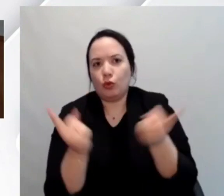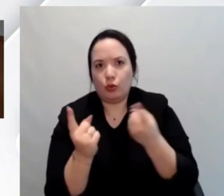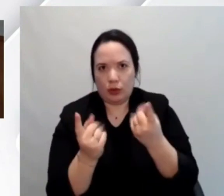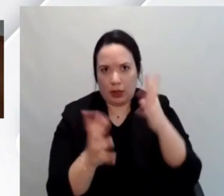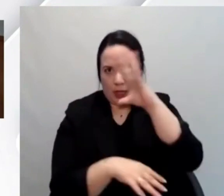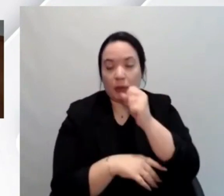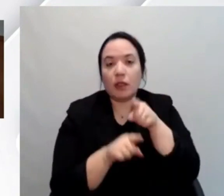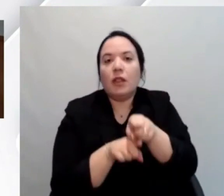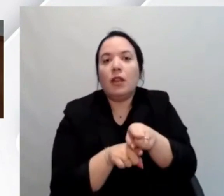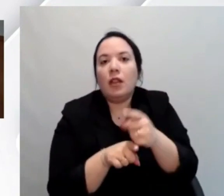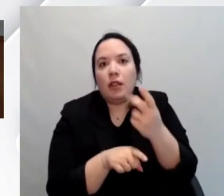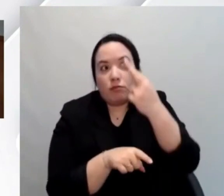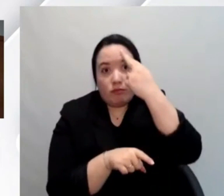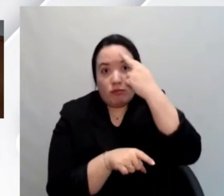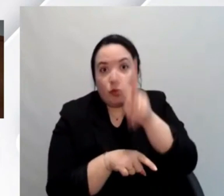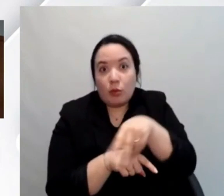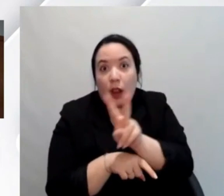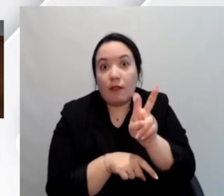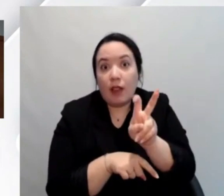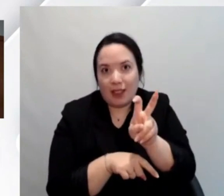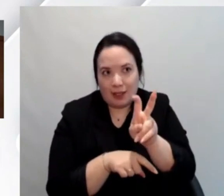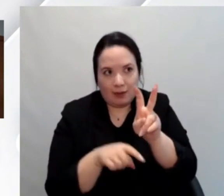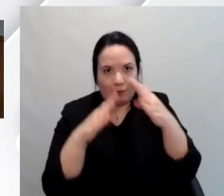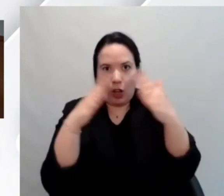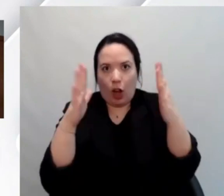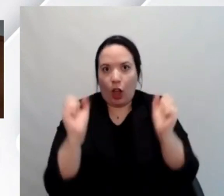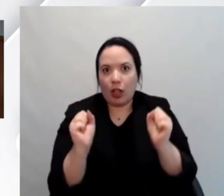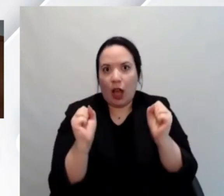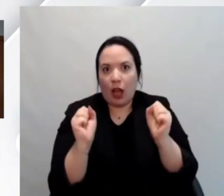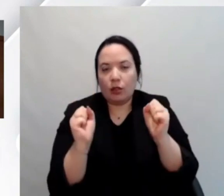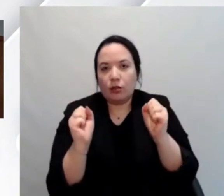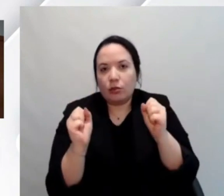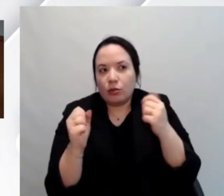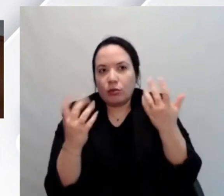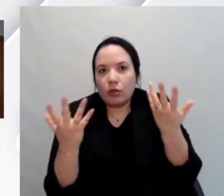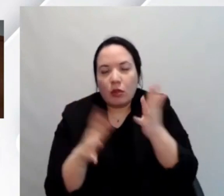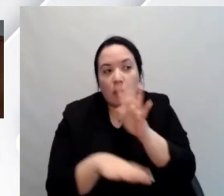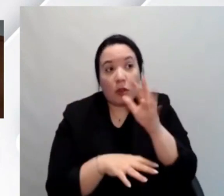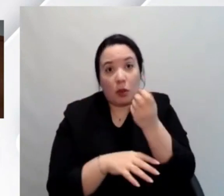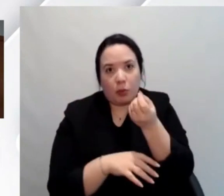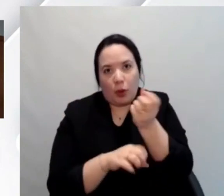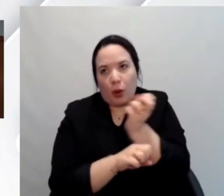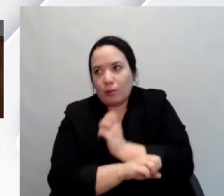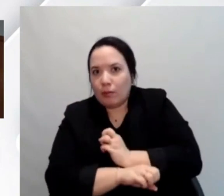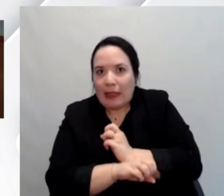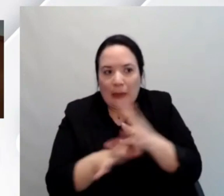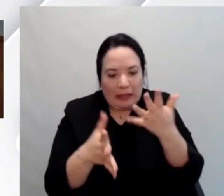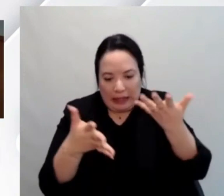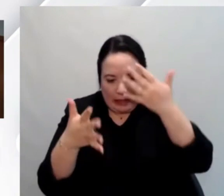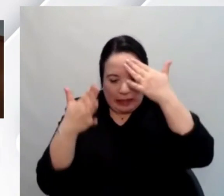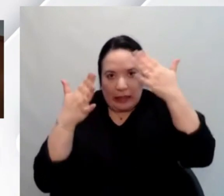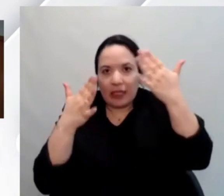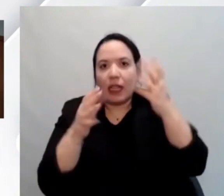quello che è successo nel 2020 quando a causa del lockdown si è forse improvvisata quella che è stata chiamata